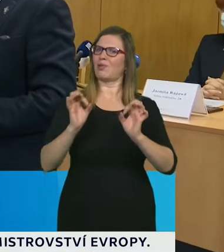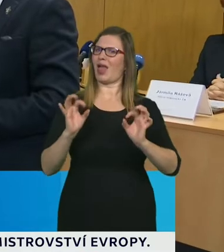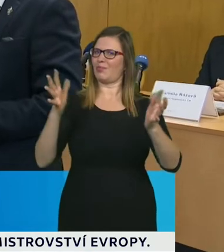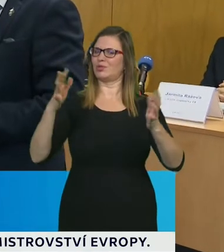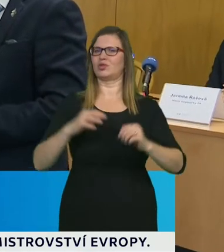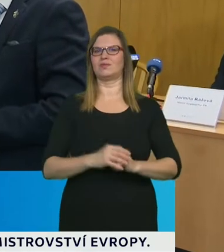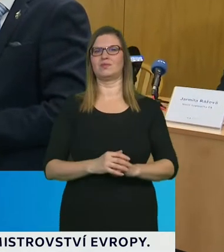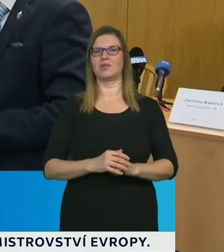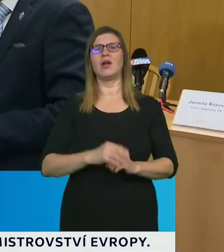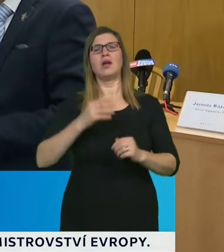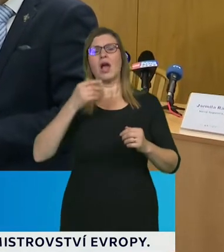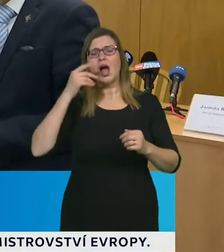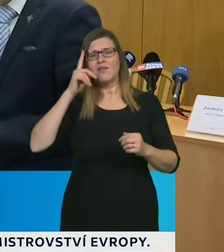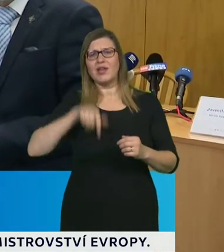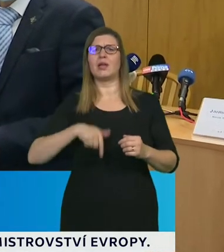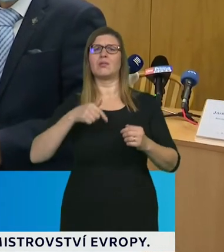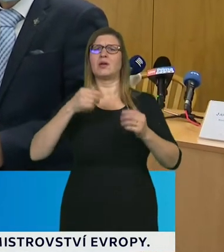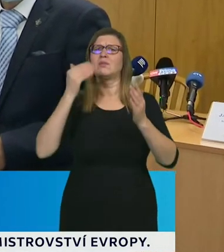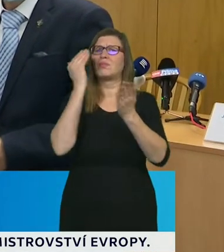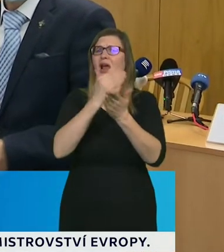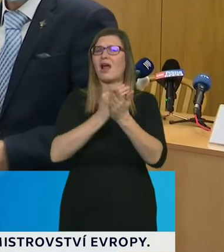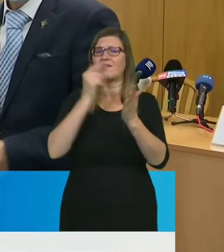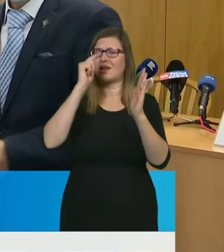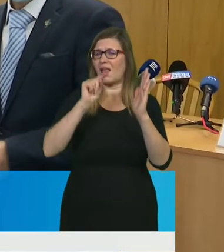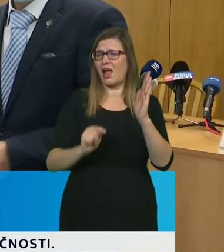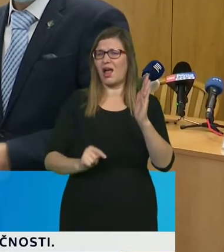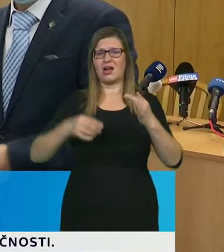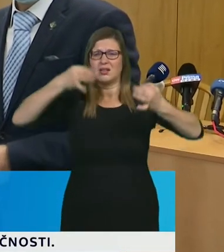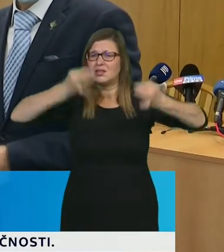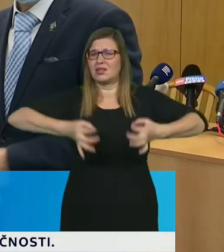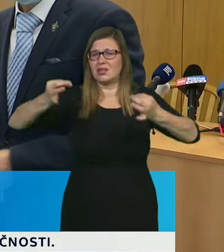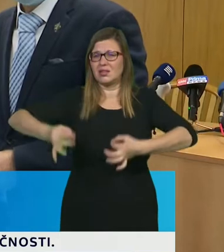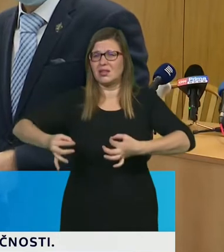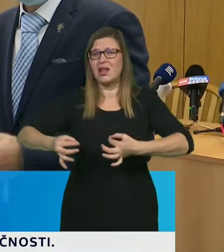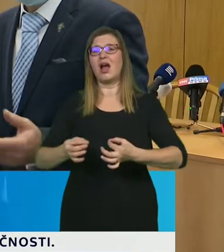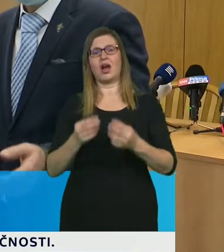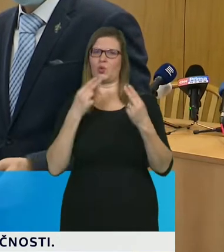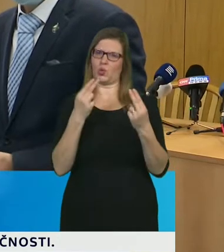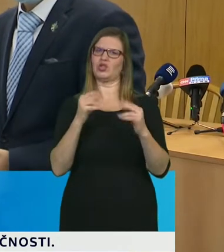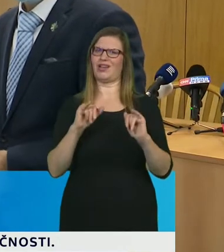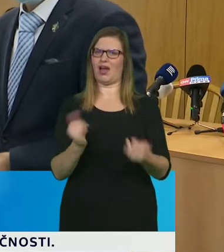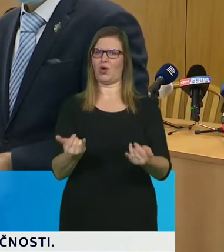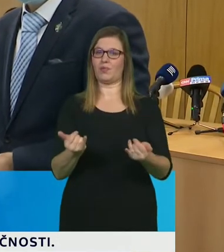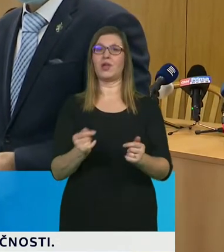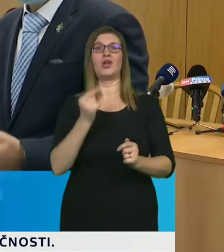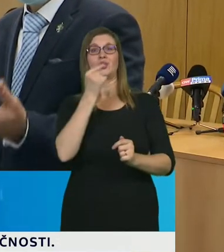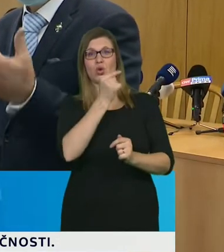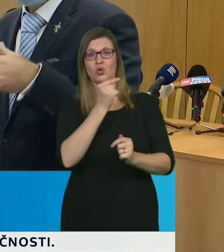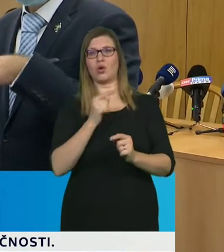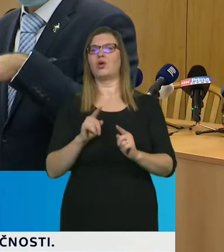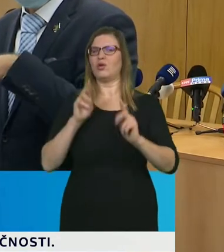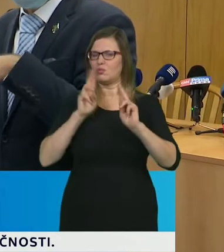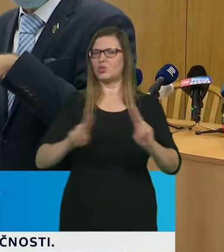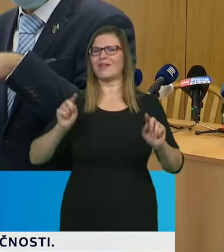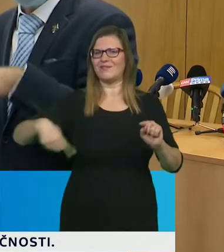je to, co nyní může každý z nás udělat a to je to, co udrží ten systém na